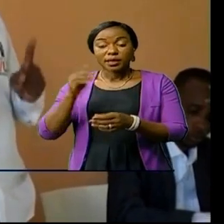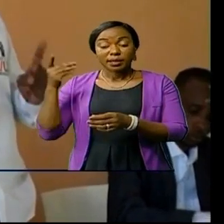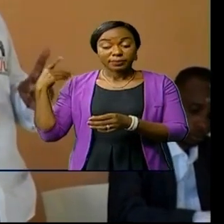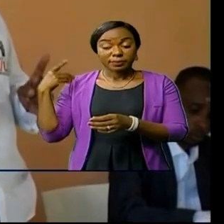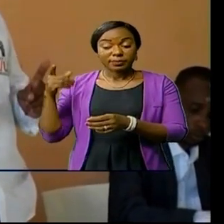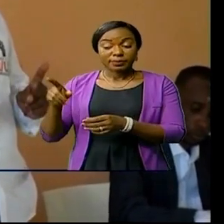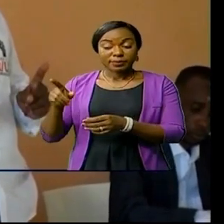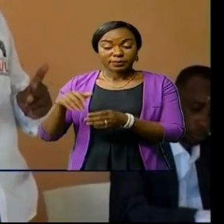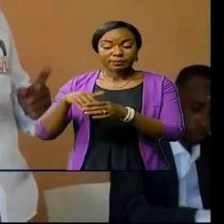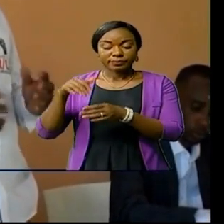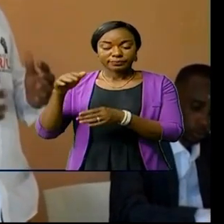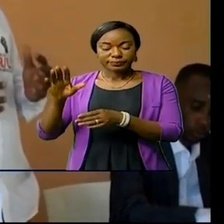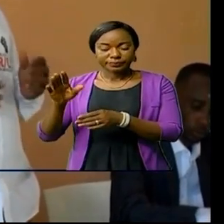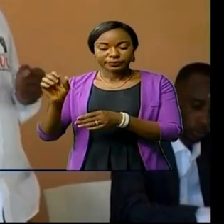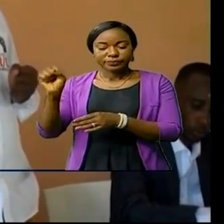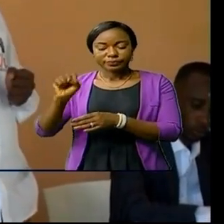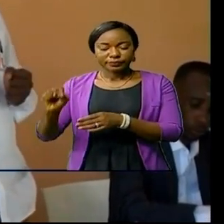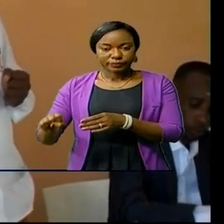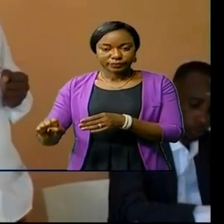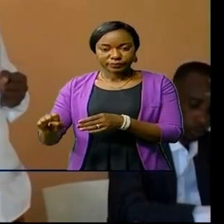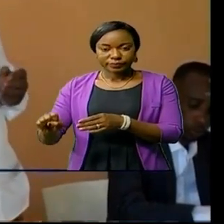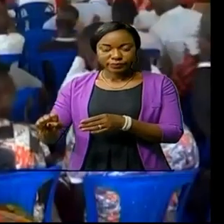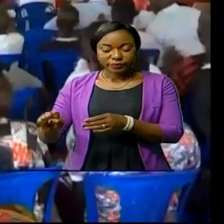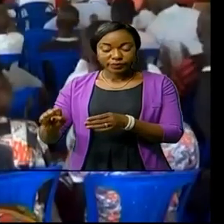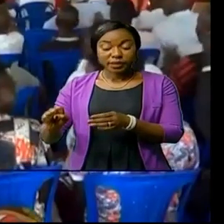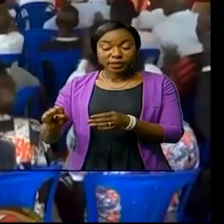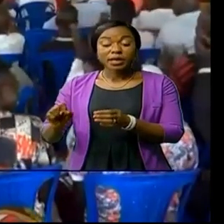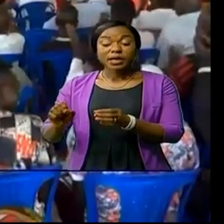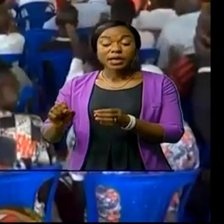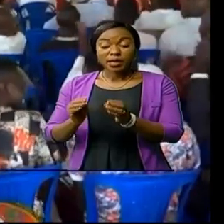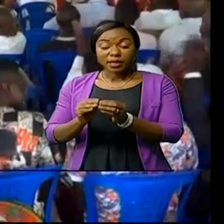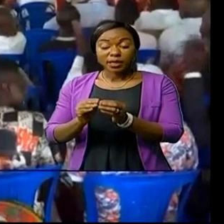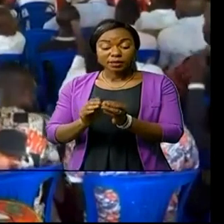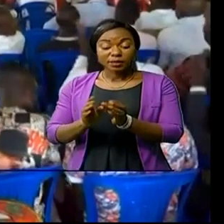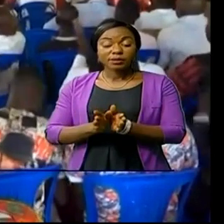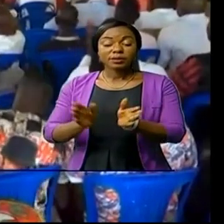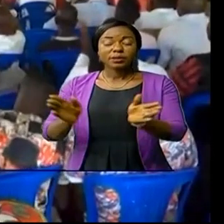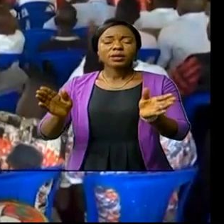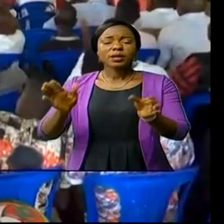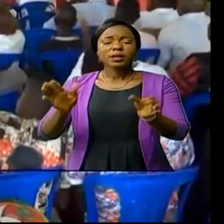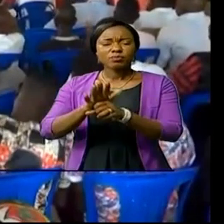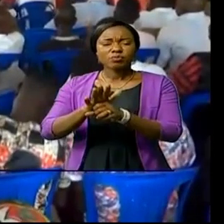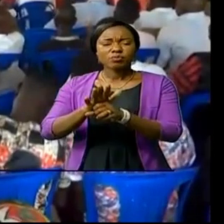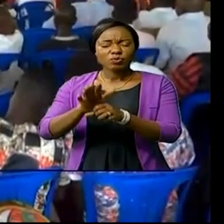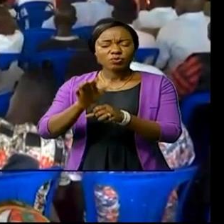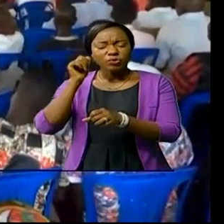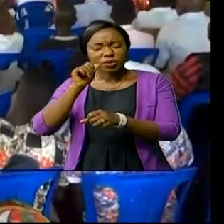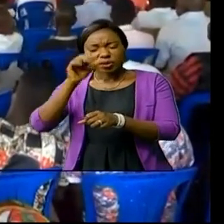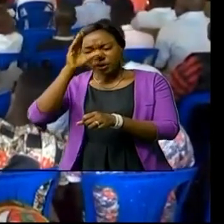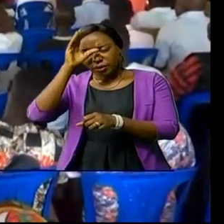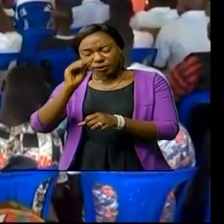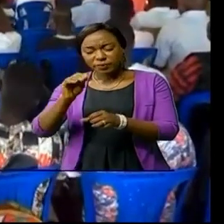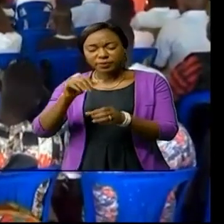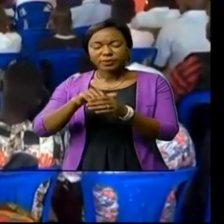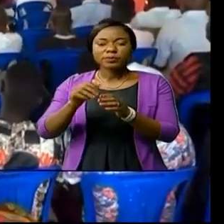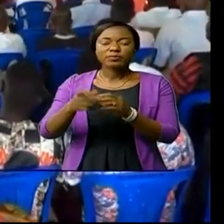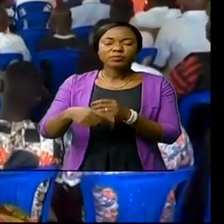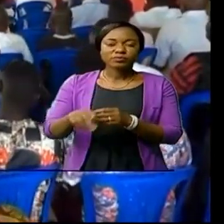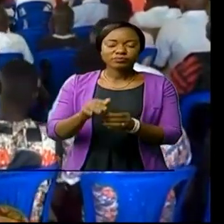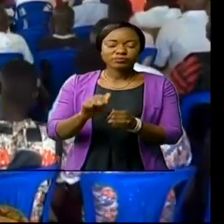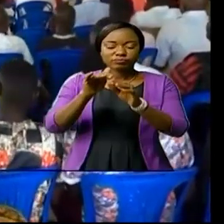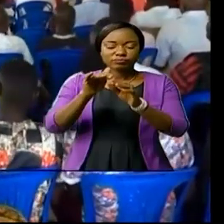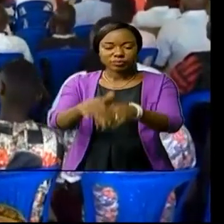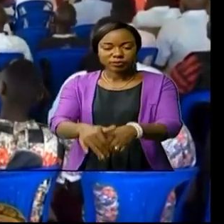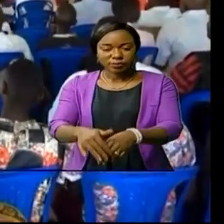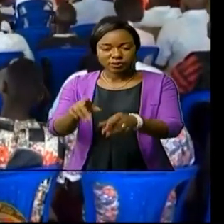le samedi dernier, à l'issue d'une assemblée générale élective où plusieurs filles et fils de la province sont occupées des différents